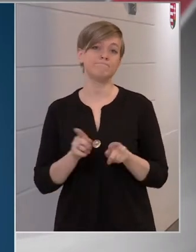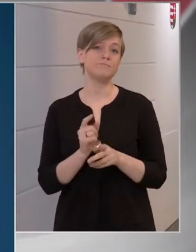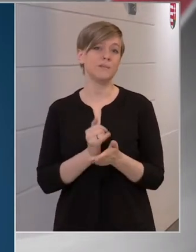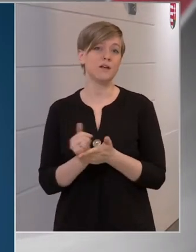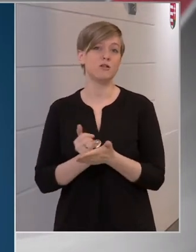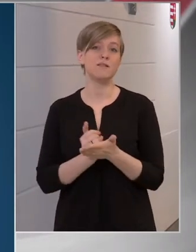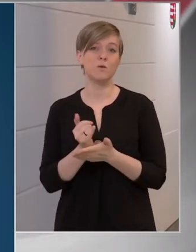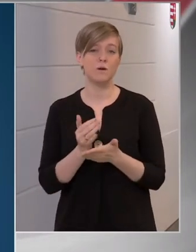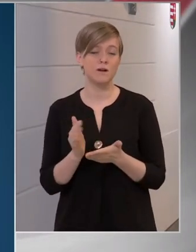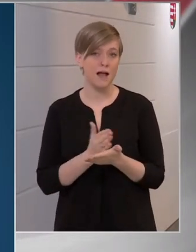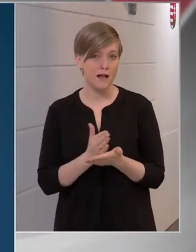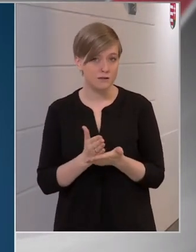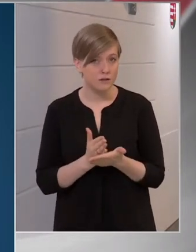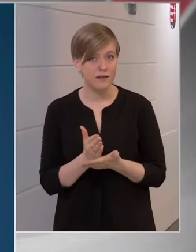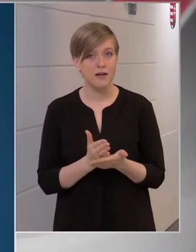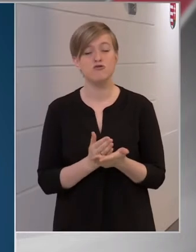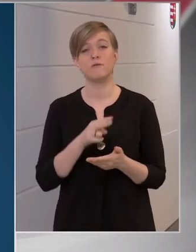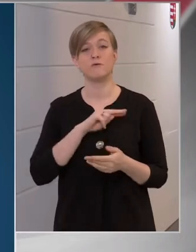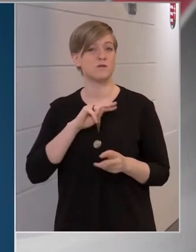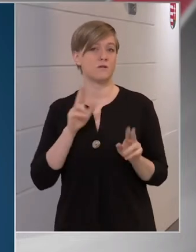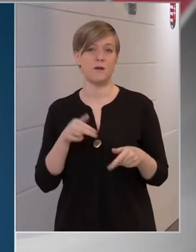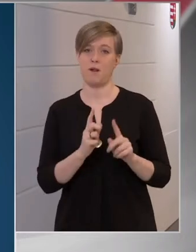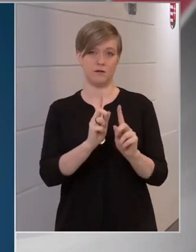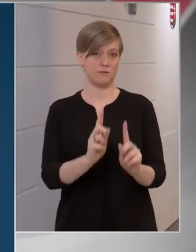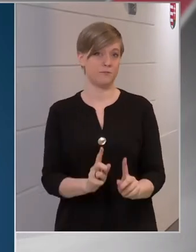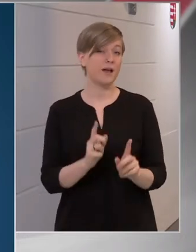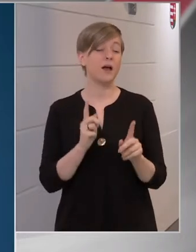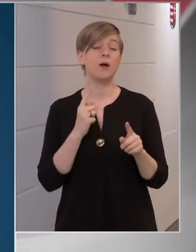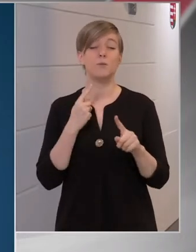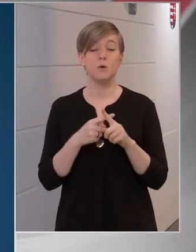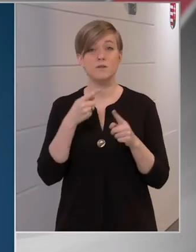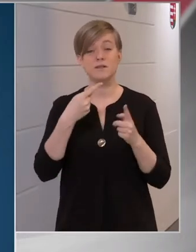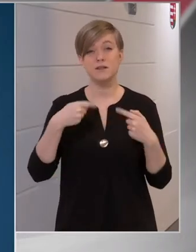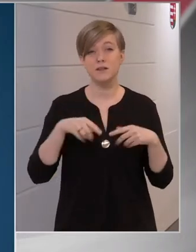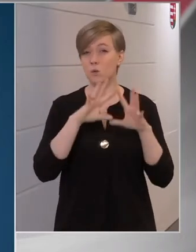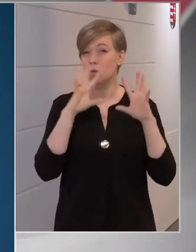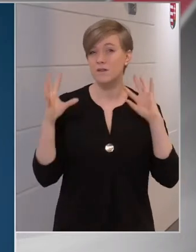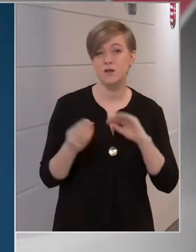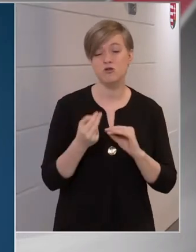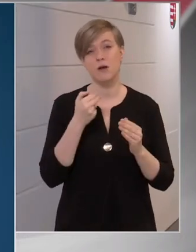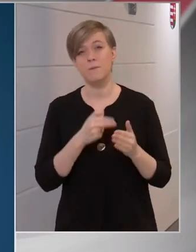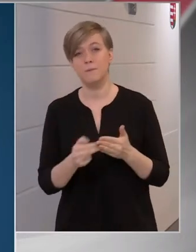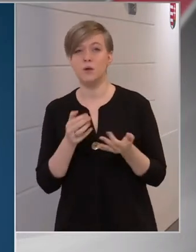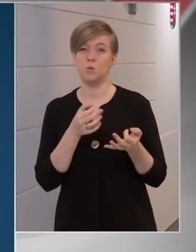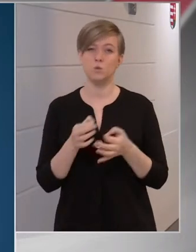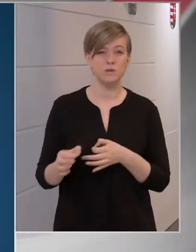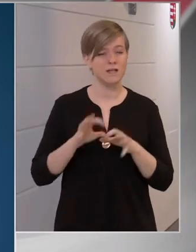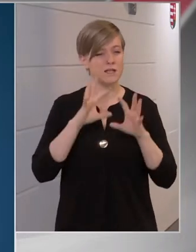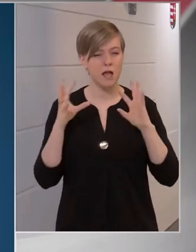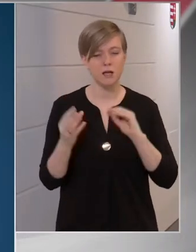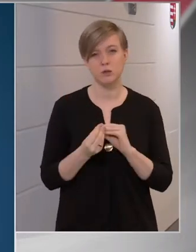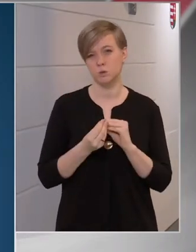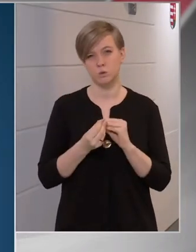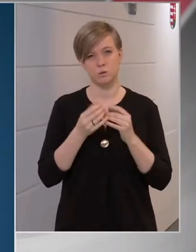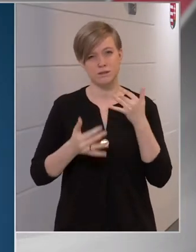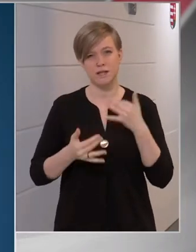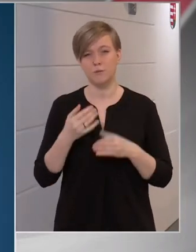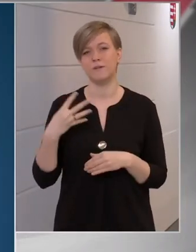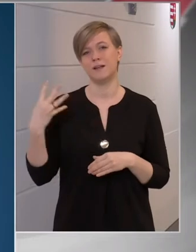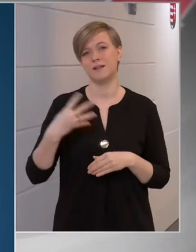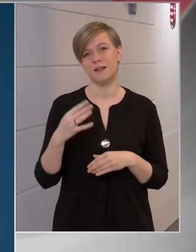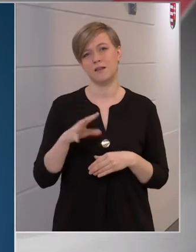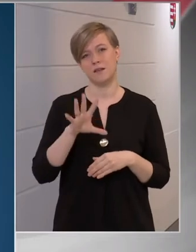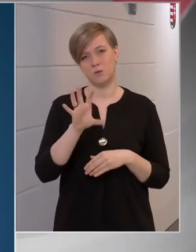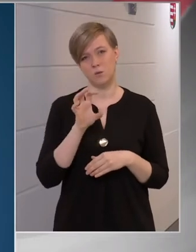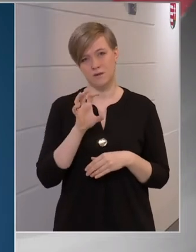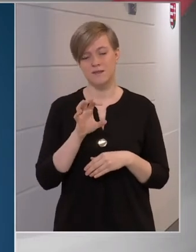igazságszolgáltatási funkciók, amik nem állhatnak le. Ráadásul itt összesen bírákat és ügyészeket együtt számítva 4500